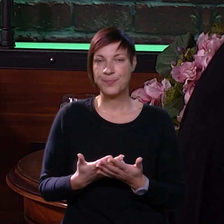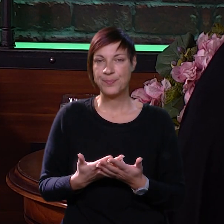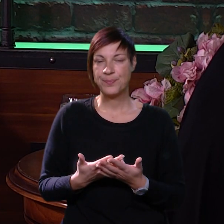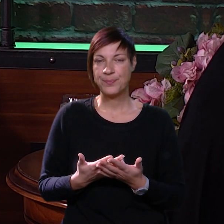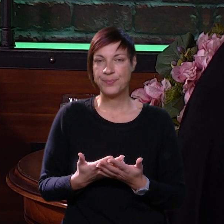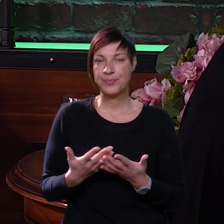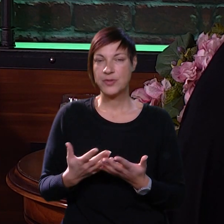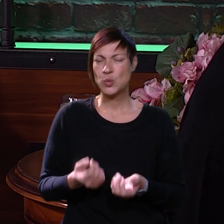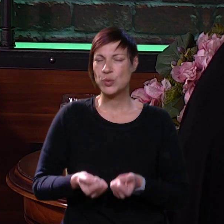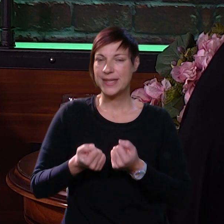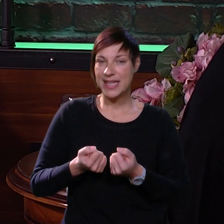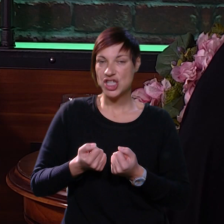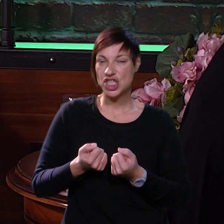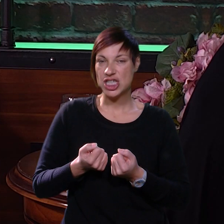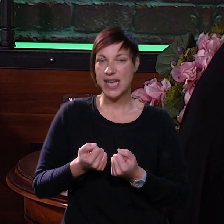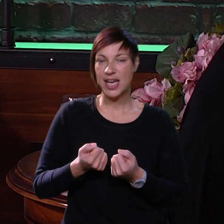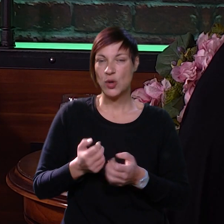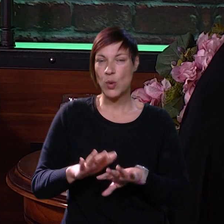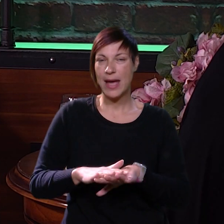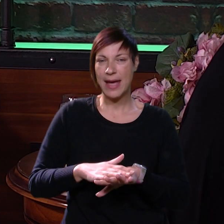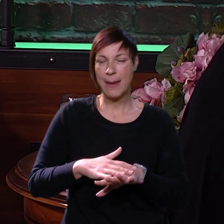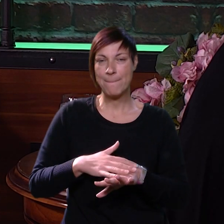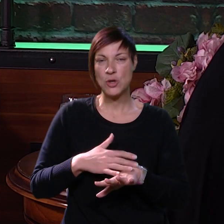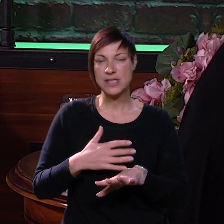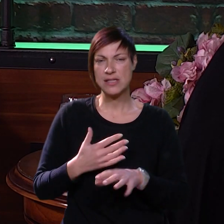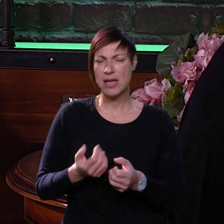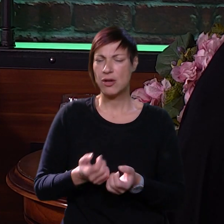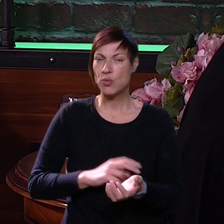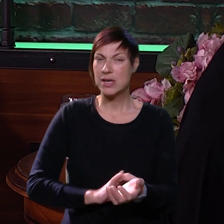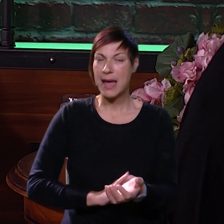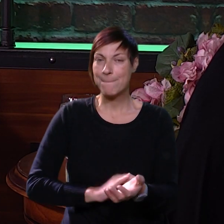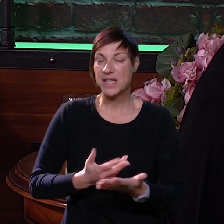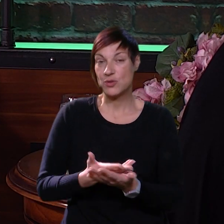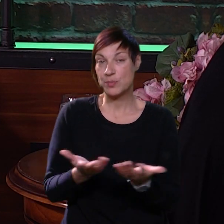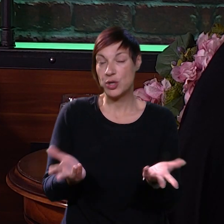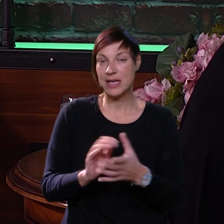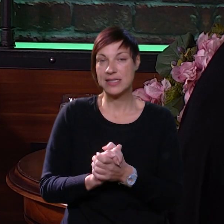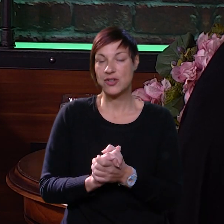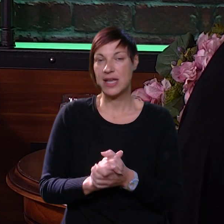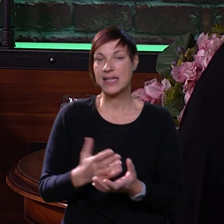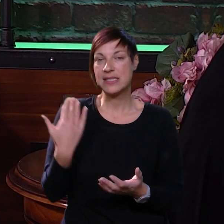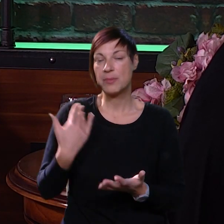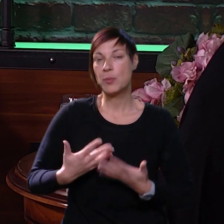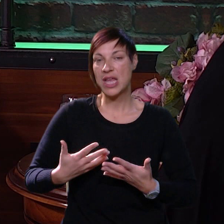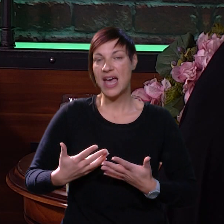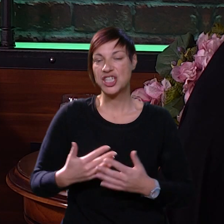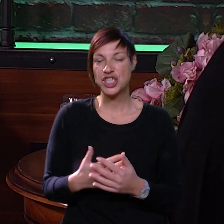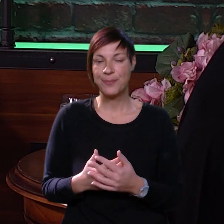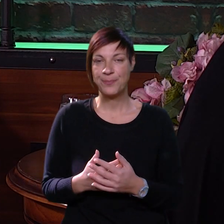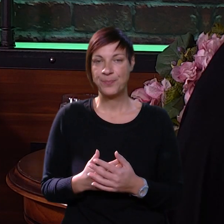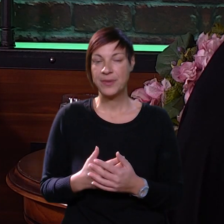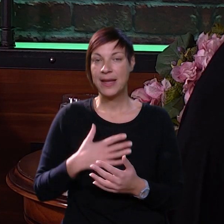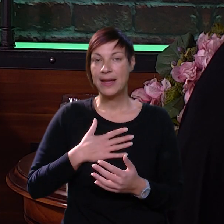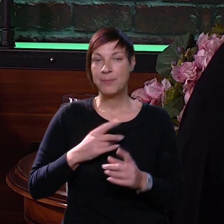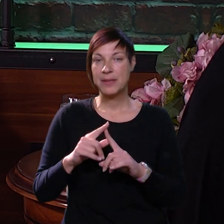tu težinu, odnosno tu emocionalnu napetost podijelim s njima i onda mi bude nekako lakše.